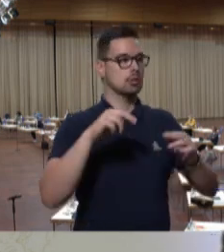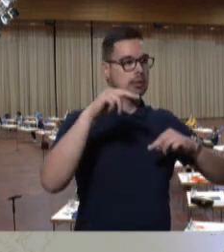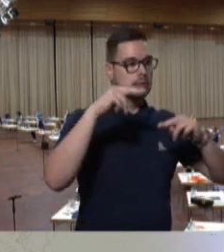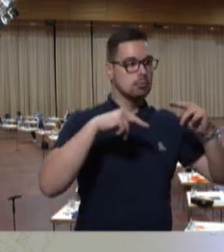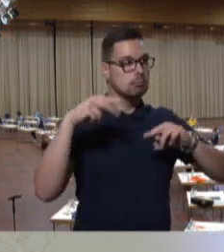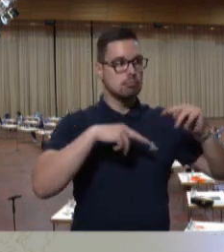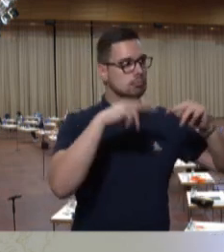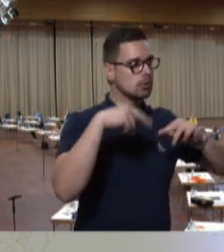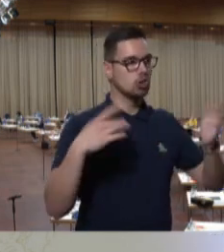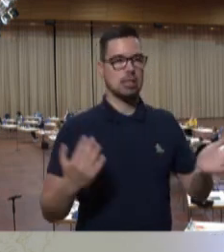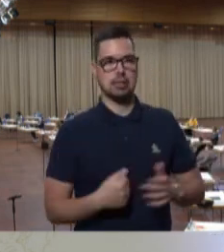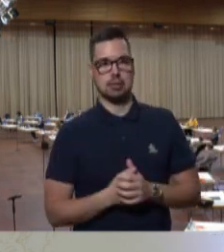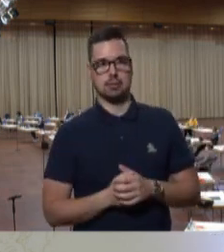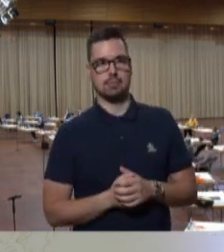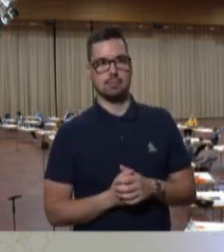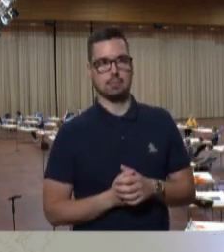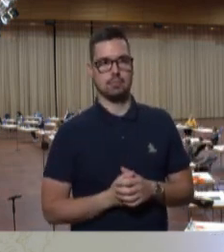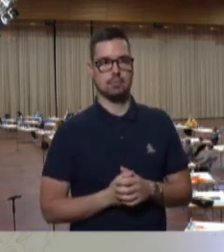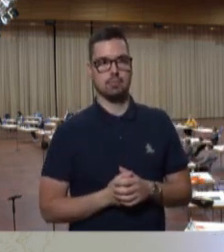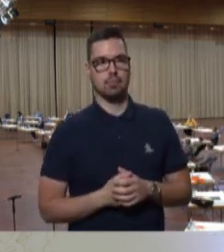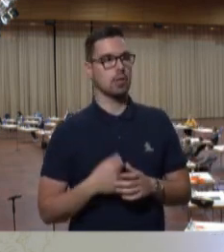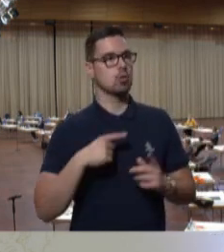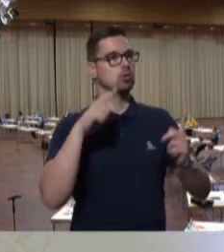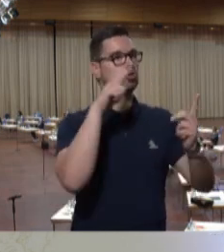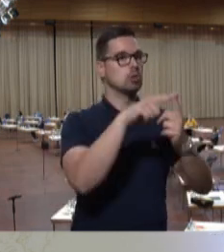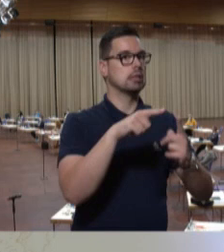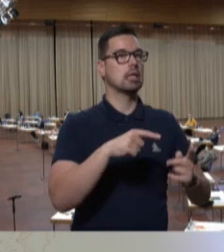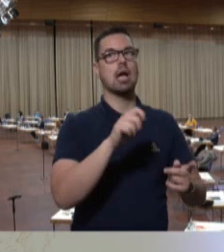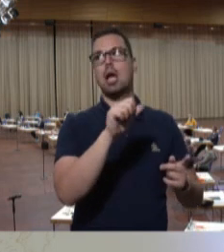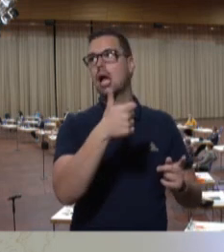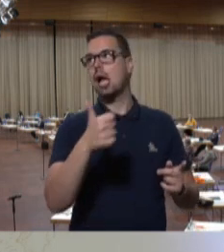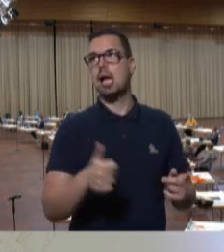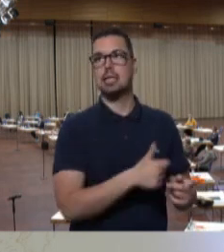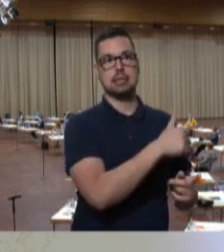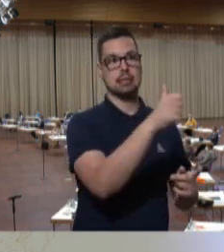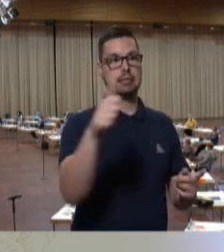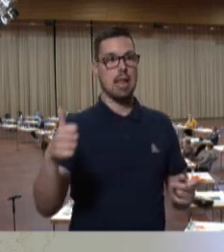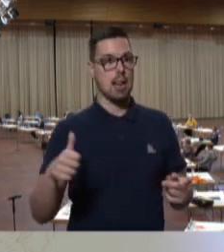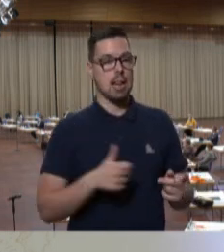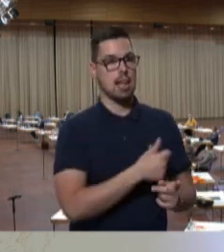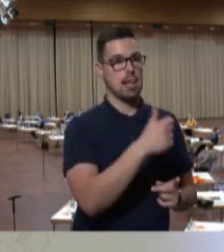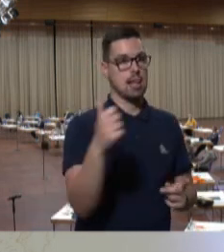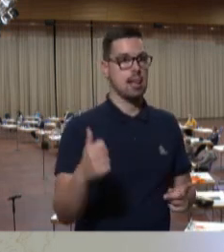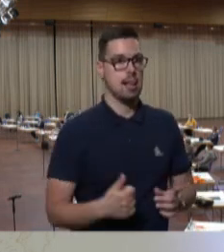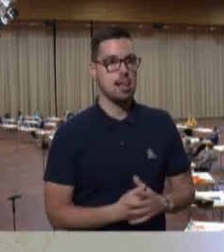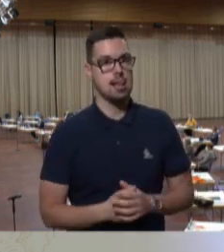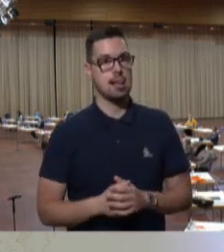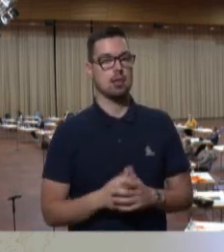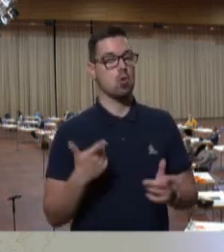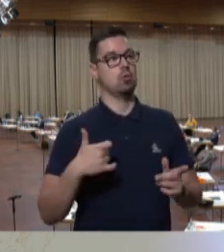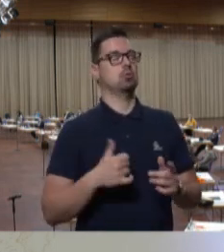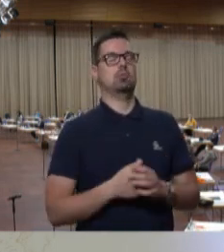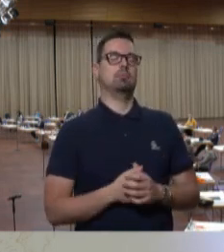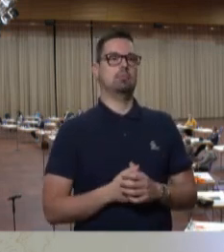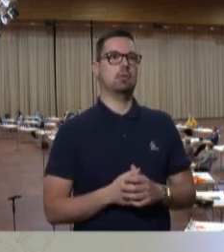alle benutzen. Und ich halte es auch nicht für zielführend einzelne Extremfälle, die ich auch gruselig finde und die uns alle die Köpfe schütteln